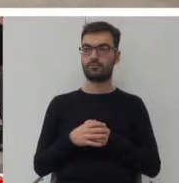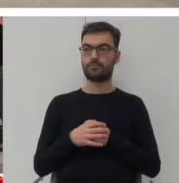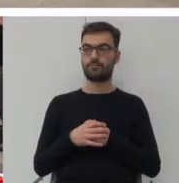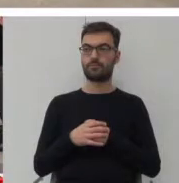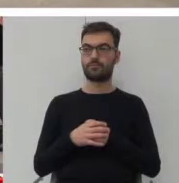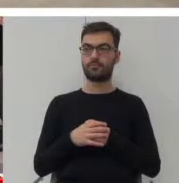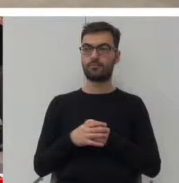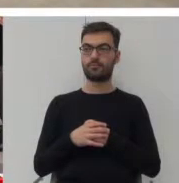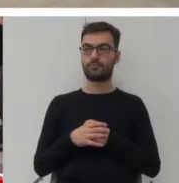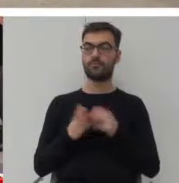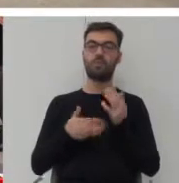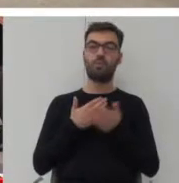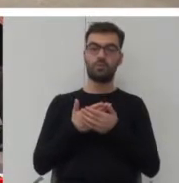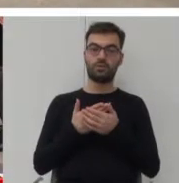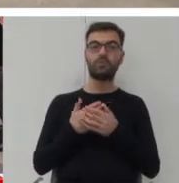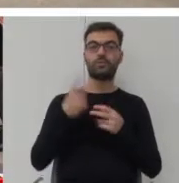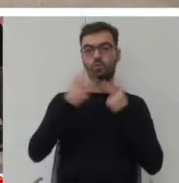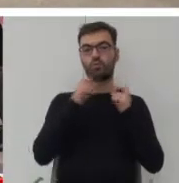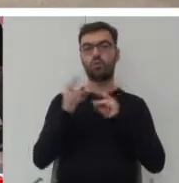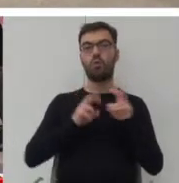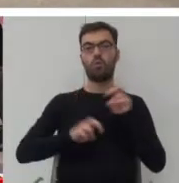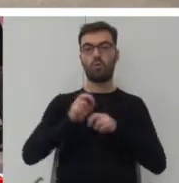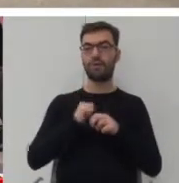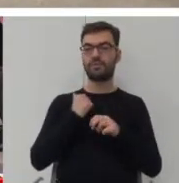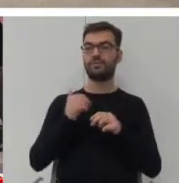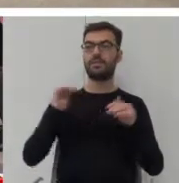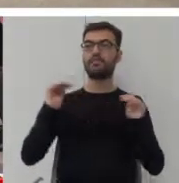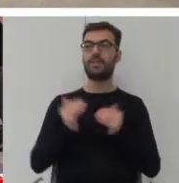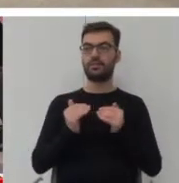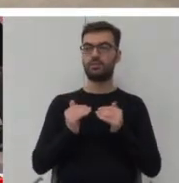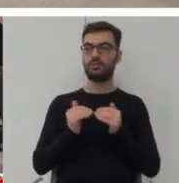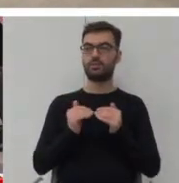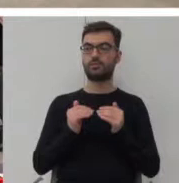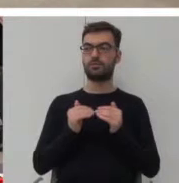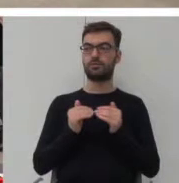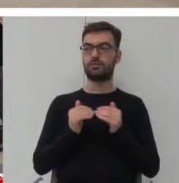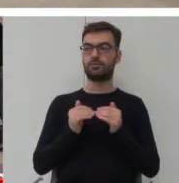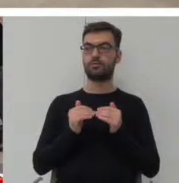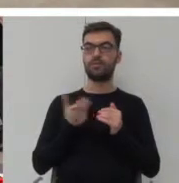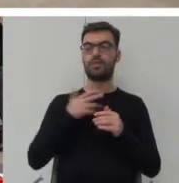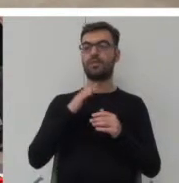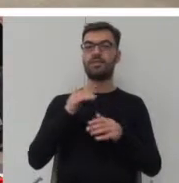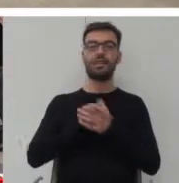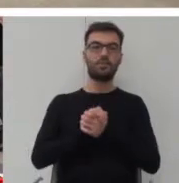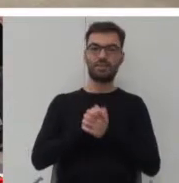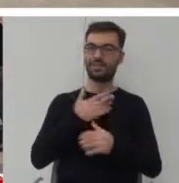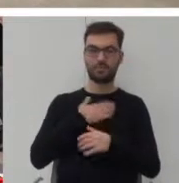jest szukanie takiej formy ruchu, która minimalizuje te nieprzyjazne